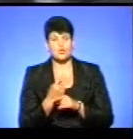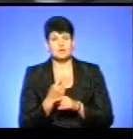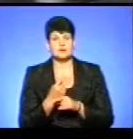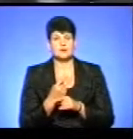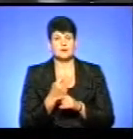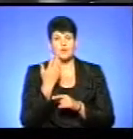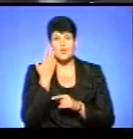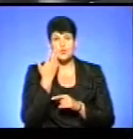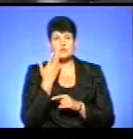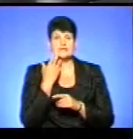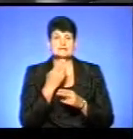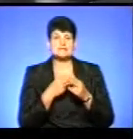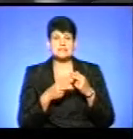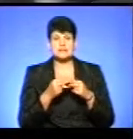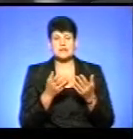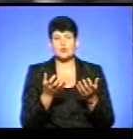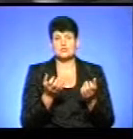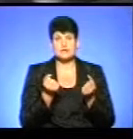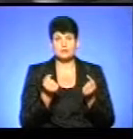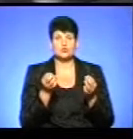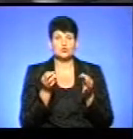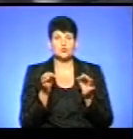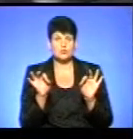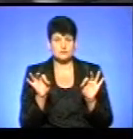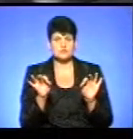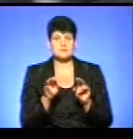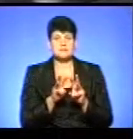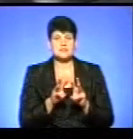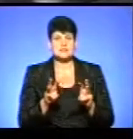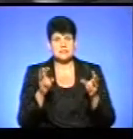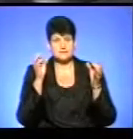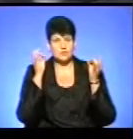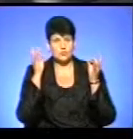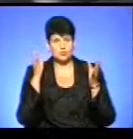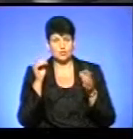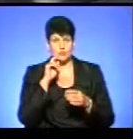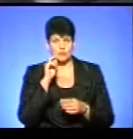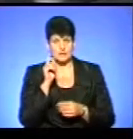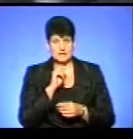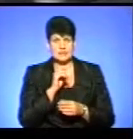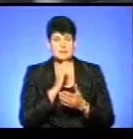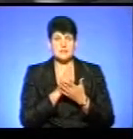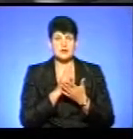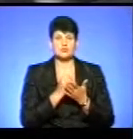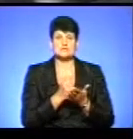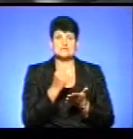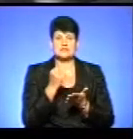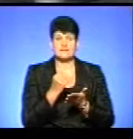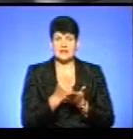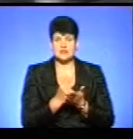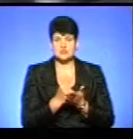коли, власне, цирки отримують дозвіл із Міністерства культури України. Мають затверджені